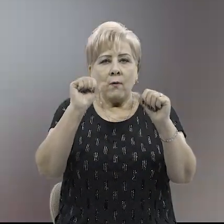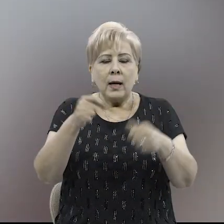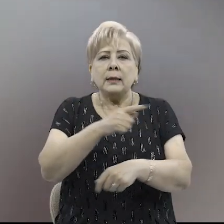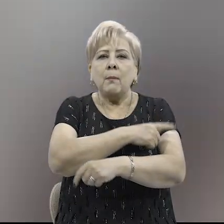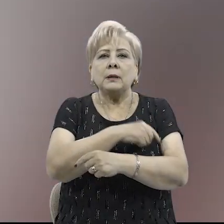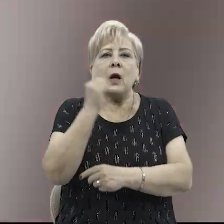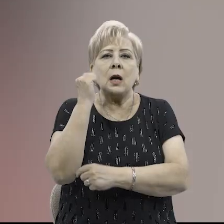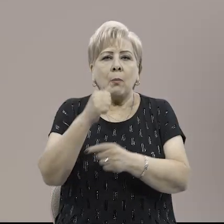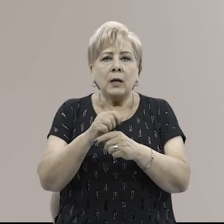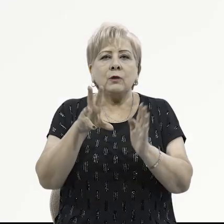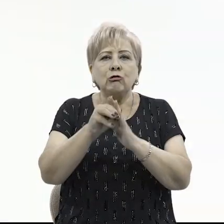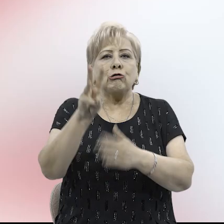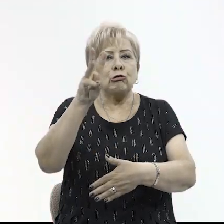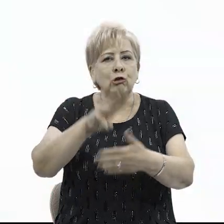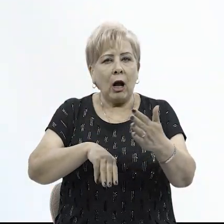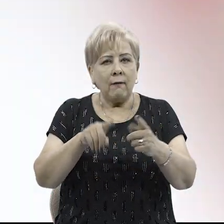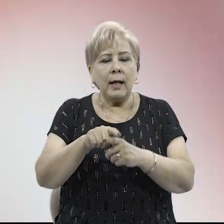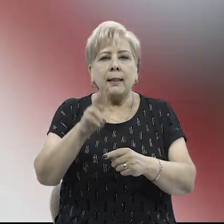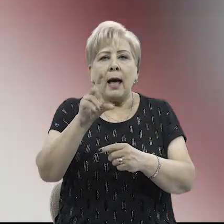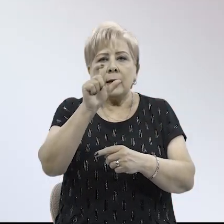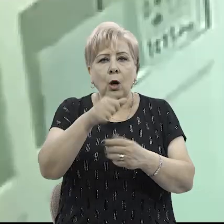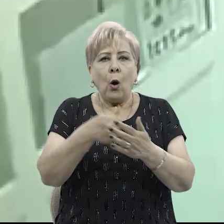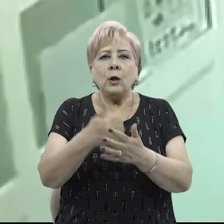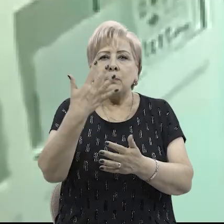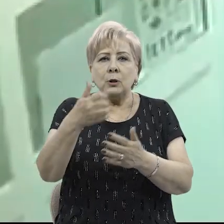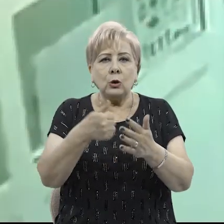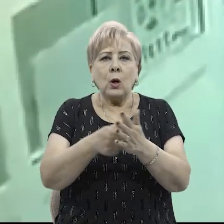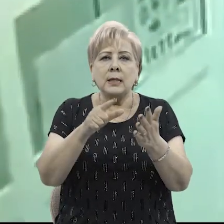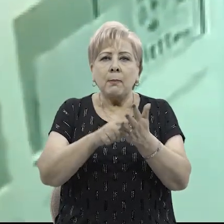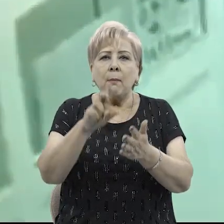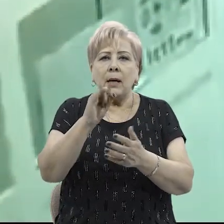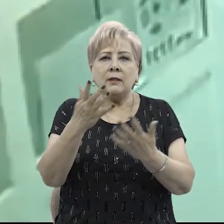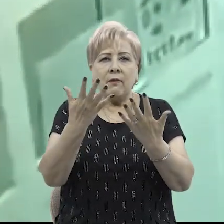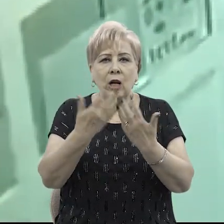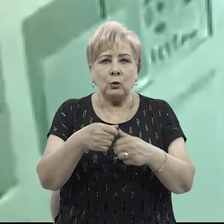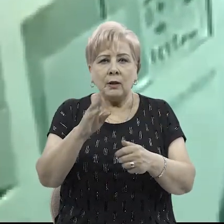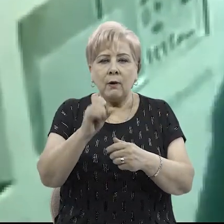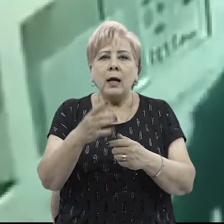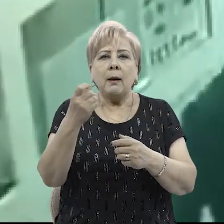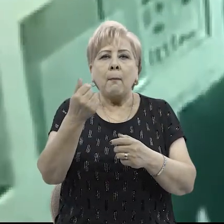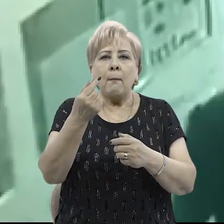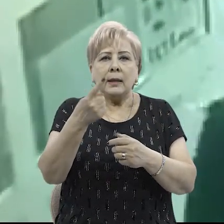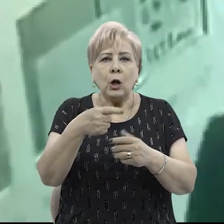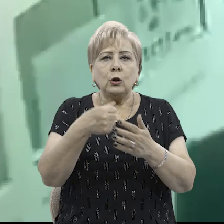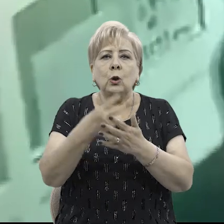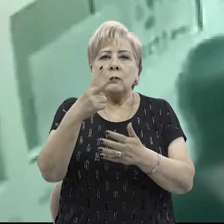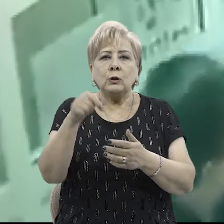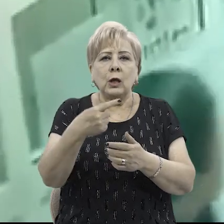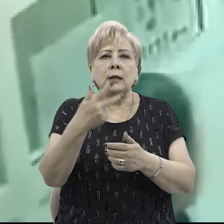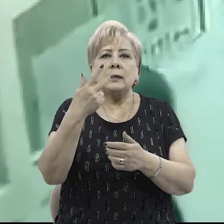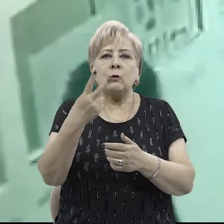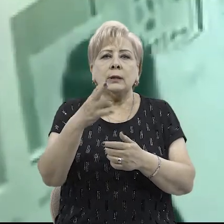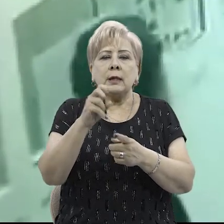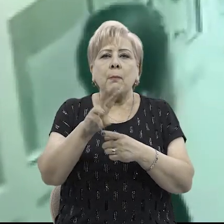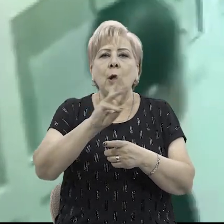медицинского работника влечет наложение штрафа на граждан от 5 до 7 базовой расчетной величины, от 1,5 до 2,1